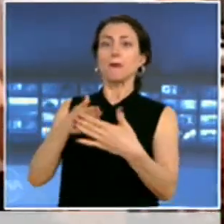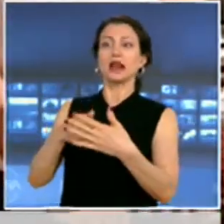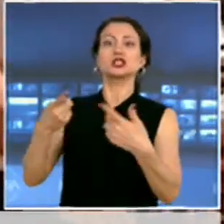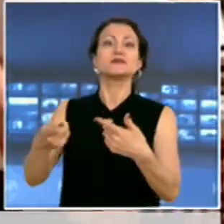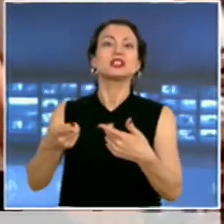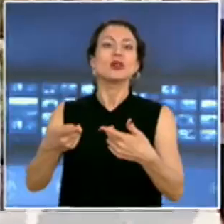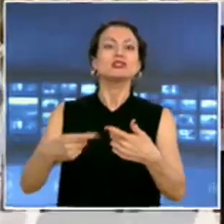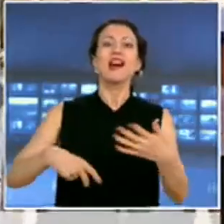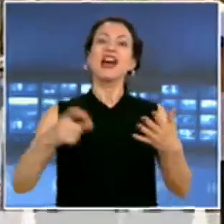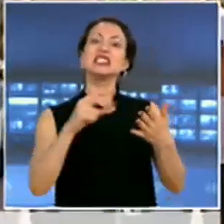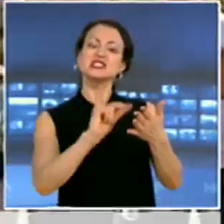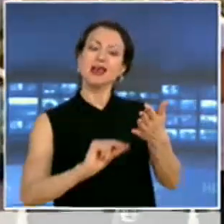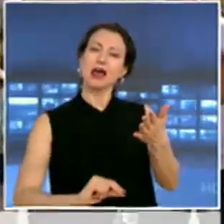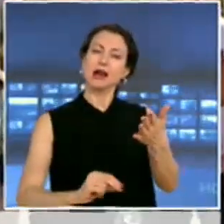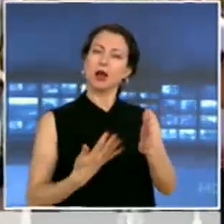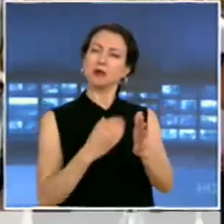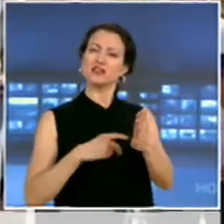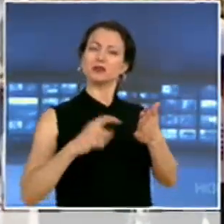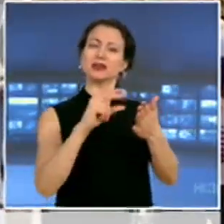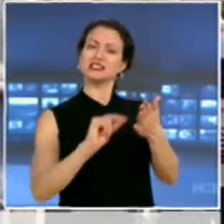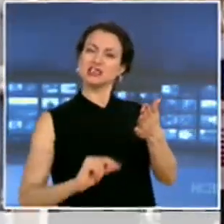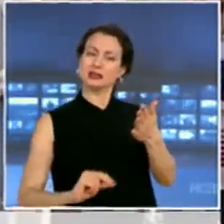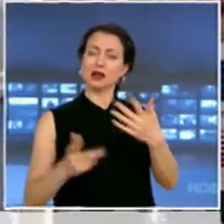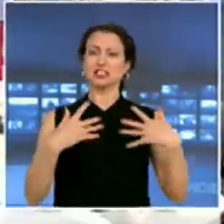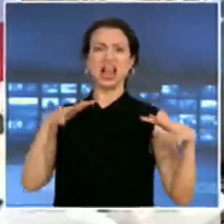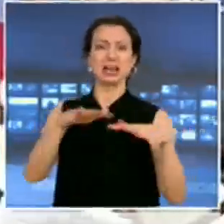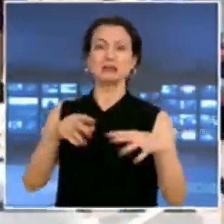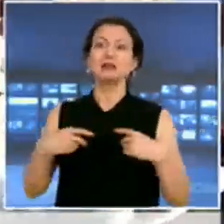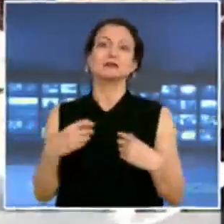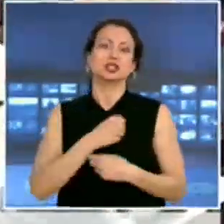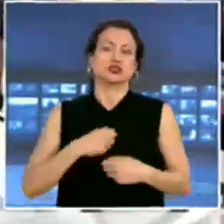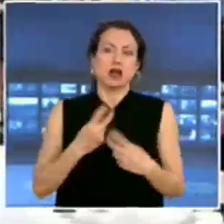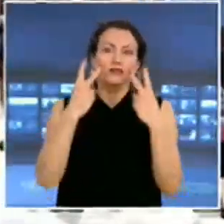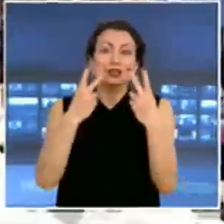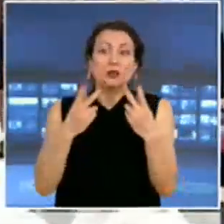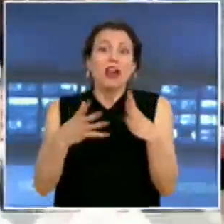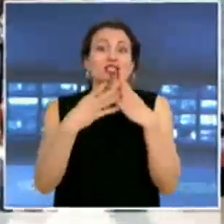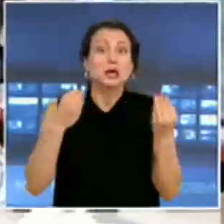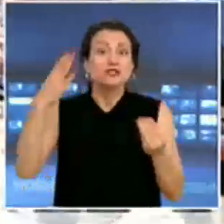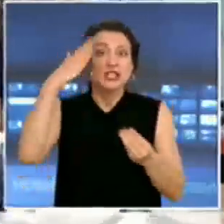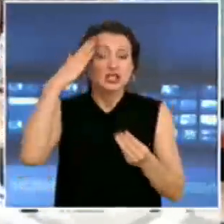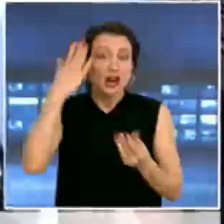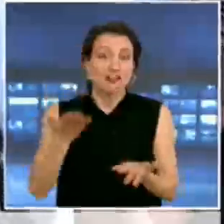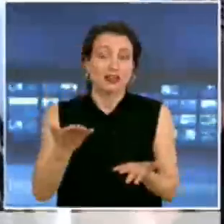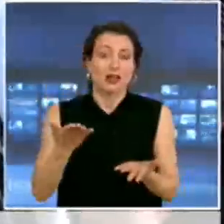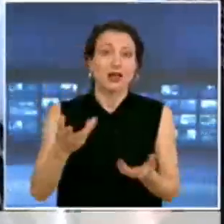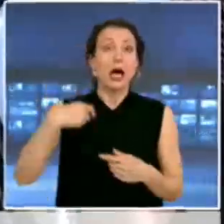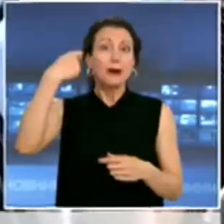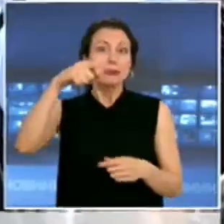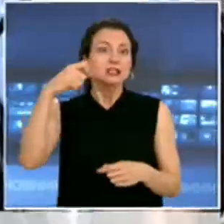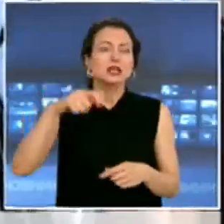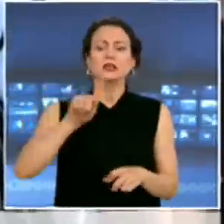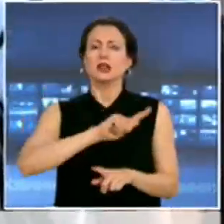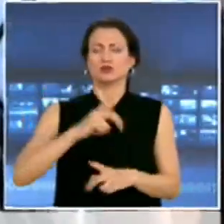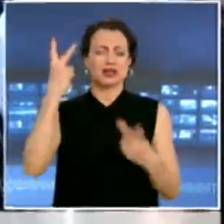За съжаление, виждаме, че държавата липсва. Президента не може да разбере какво означава